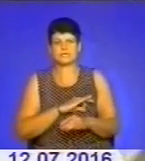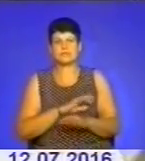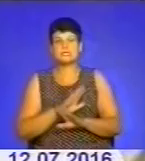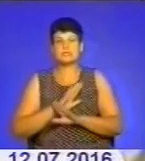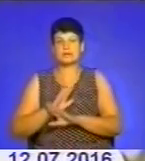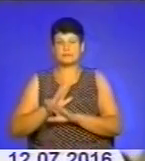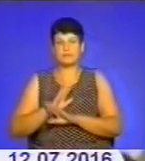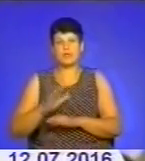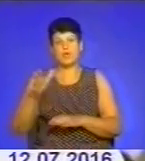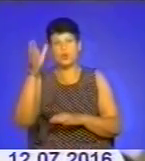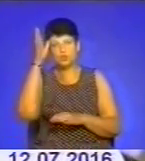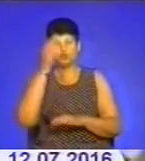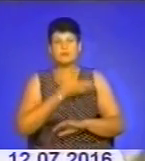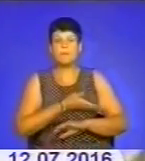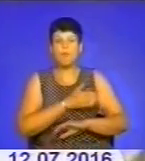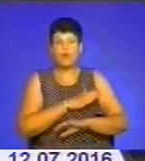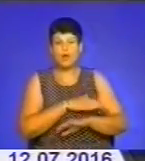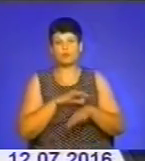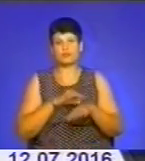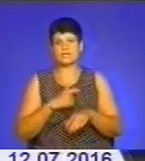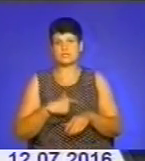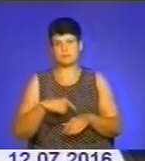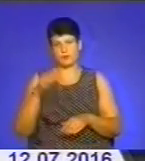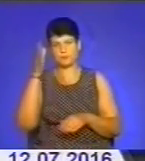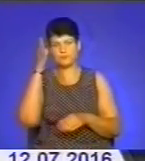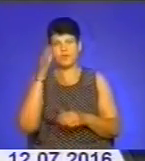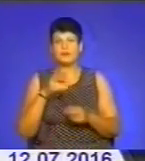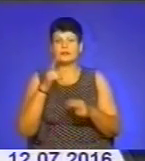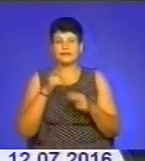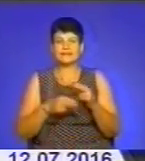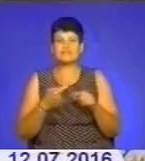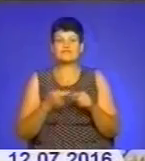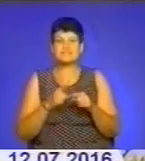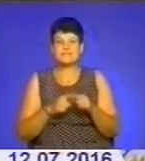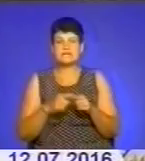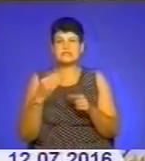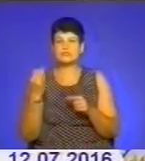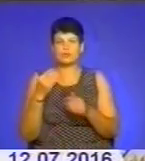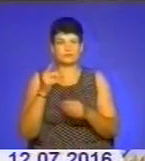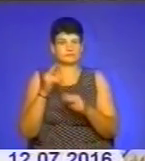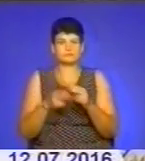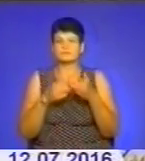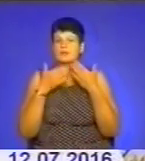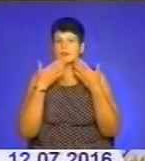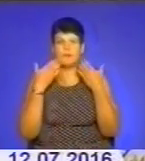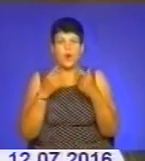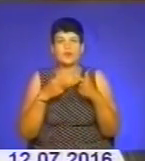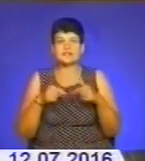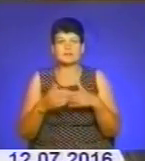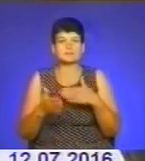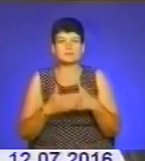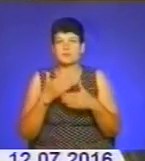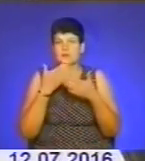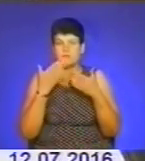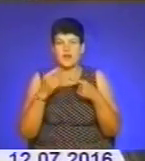розумні поляки ведуть себе абсолютно розумно. Однак крапку в цій історії так і не поставлено. Організаторів не покарано. А